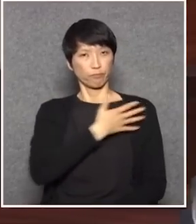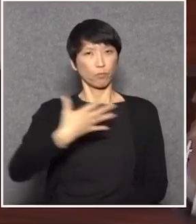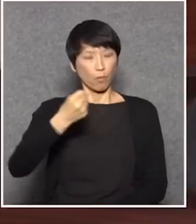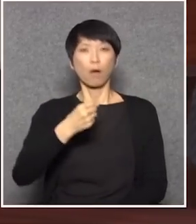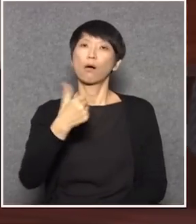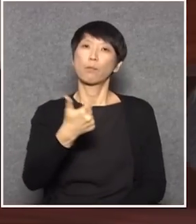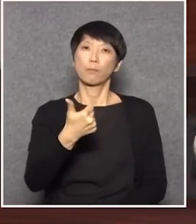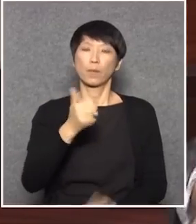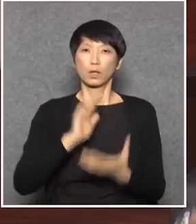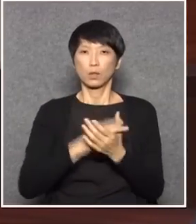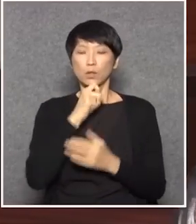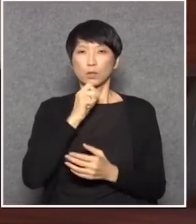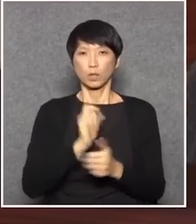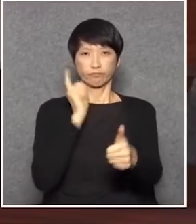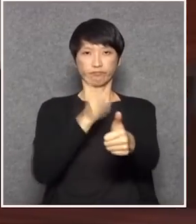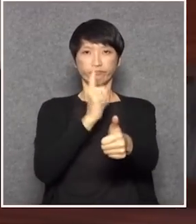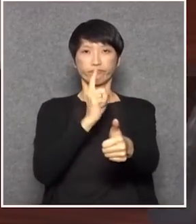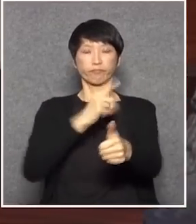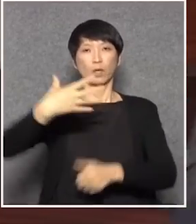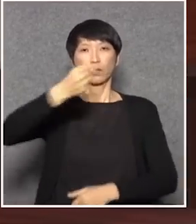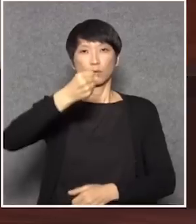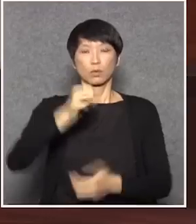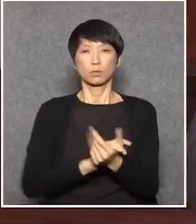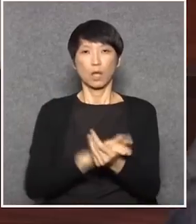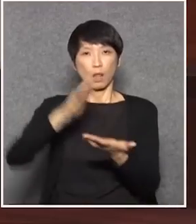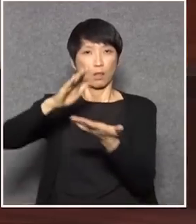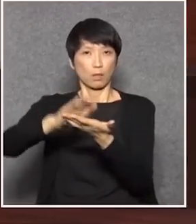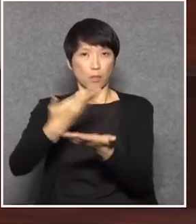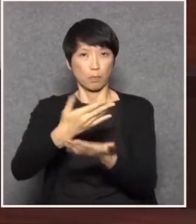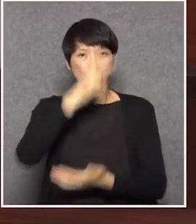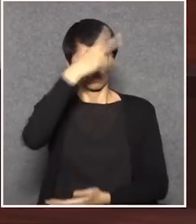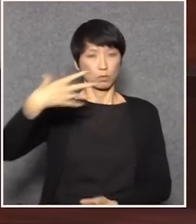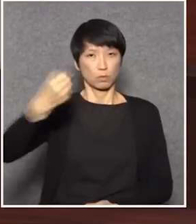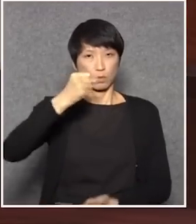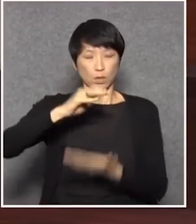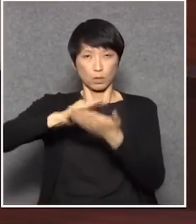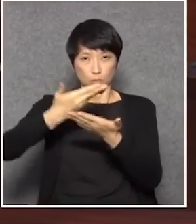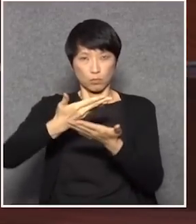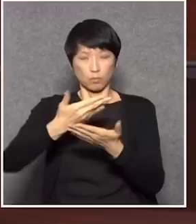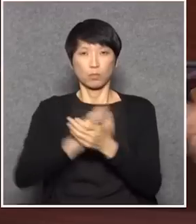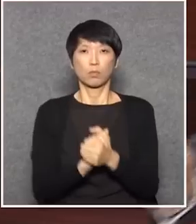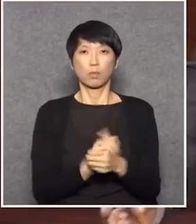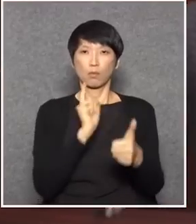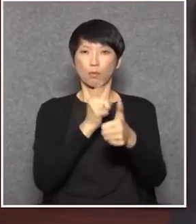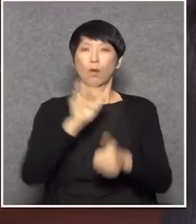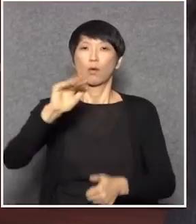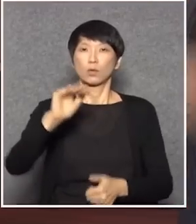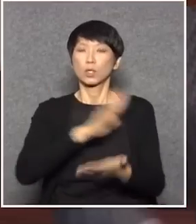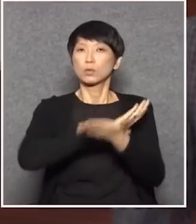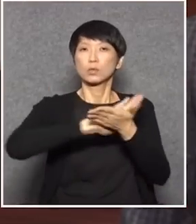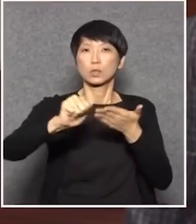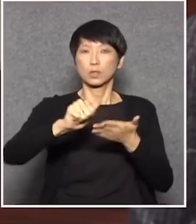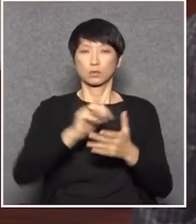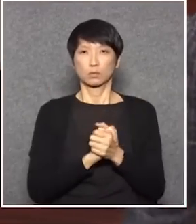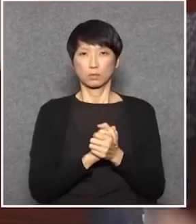還有一項叫做彈劾權就是彈劾你不到因為是彈劾行政長官你作為議